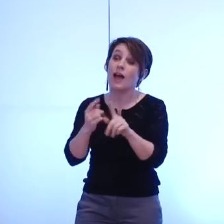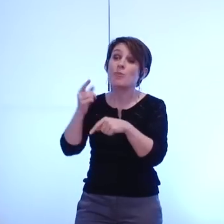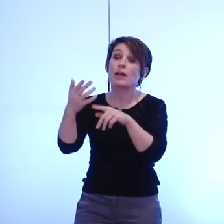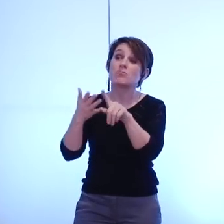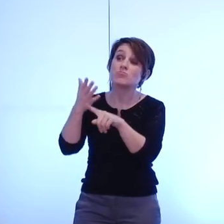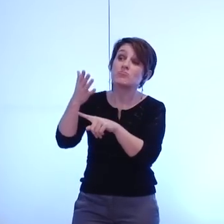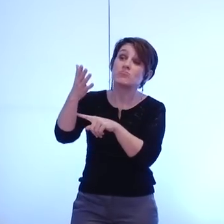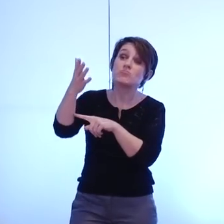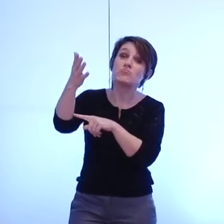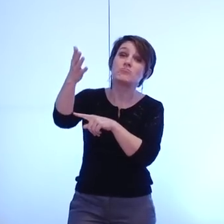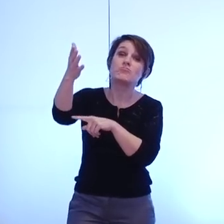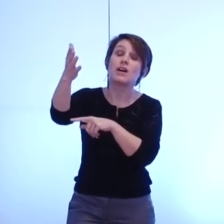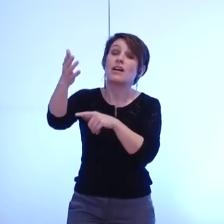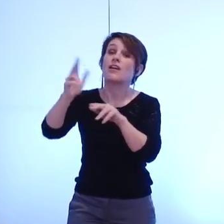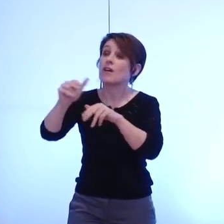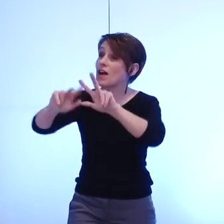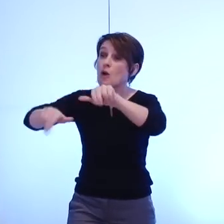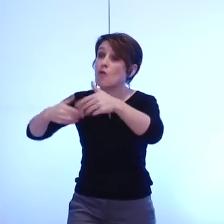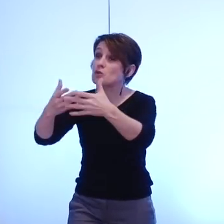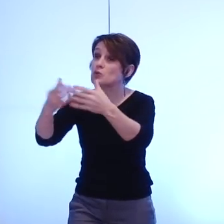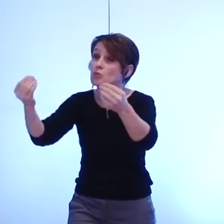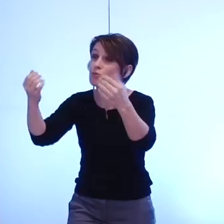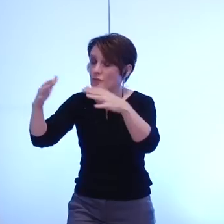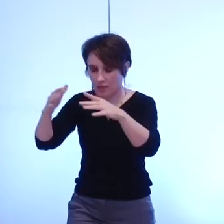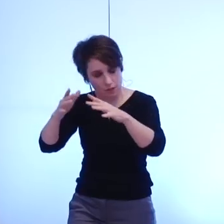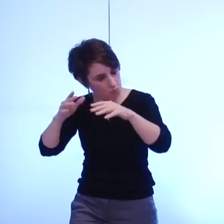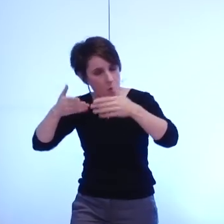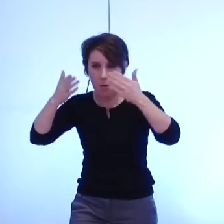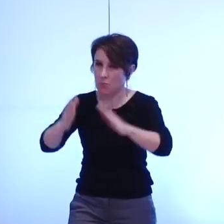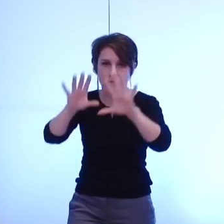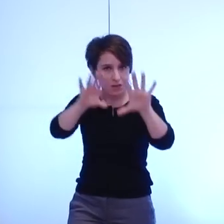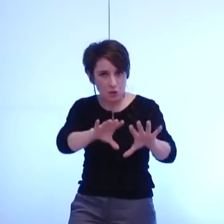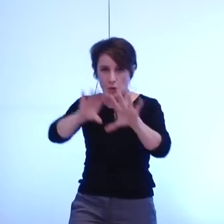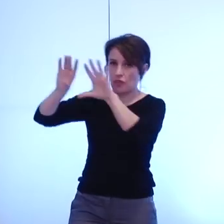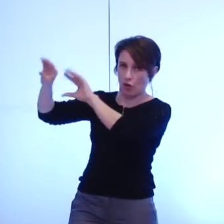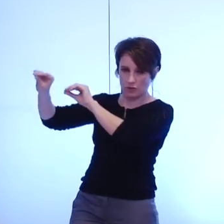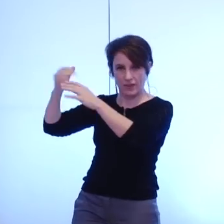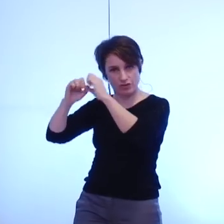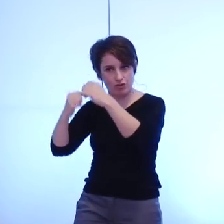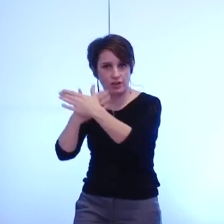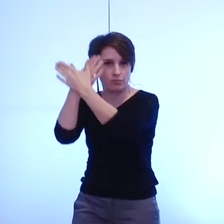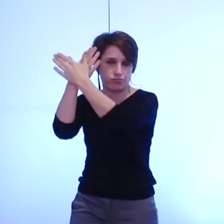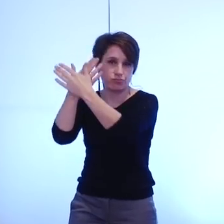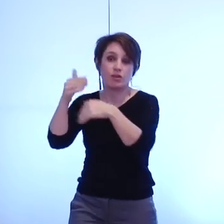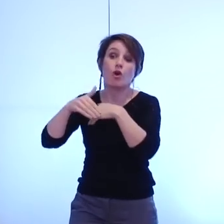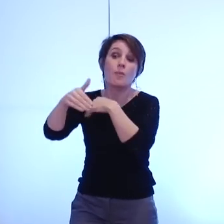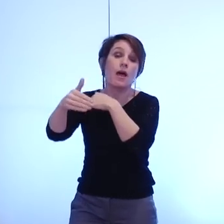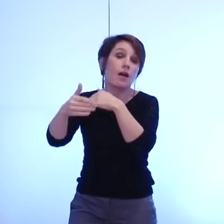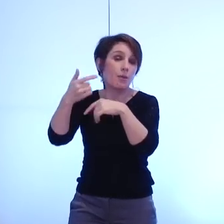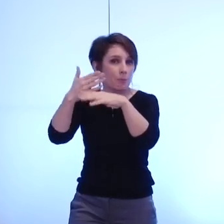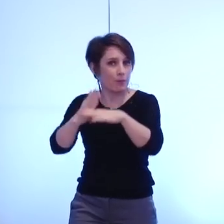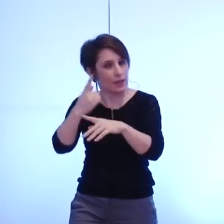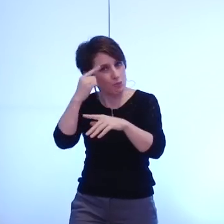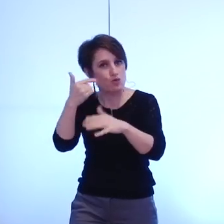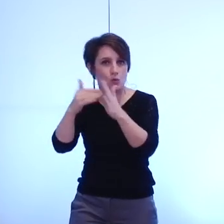actés et où donc nous arriverons à discuter ensuite de manière concrète de nouveau avec ces agents au cours de l'année 2015 sur leurs conditions